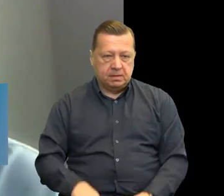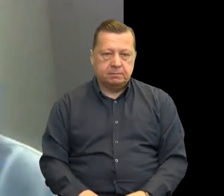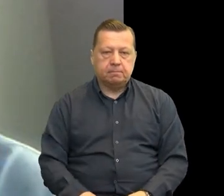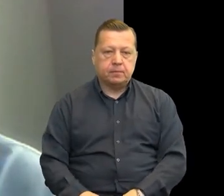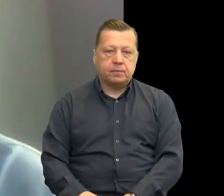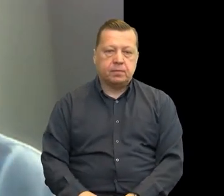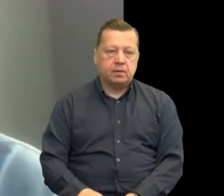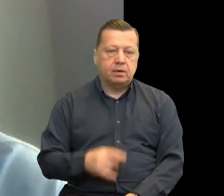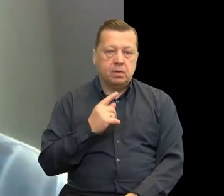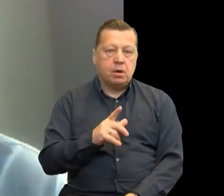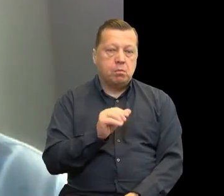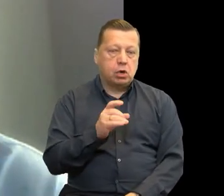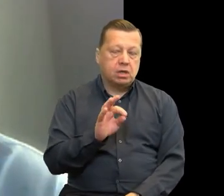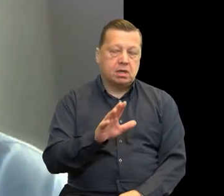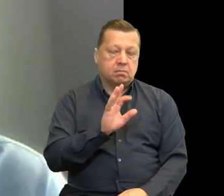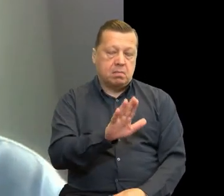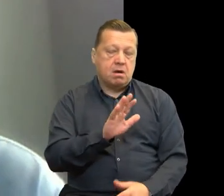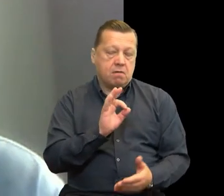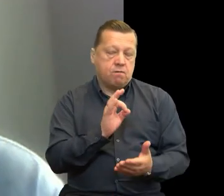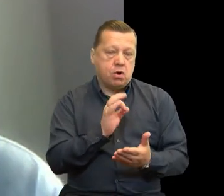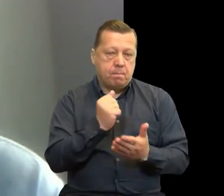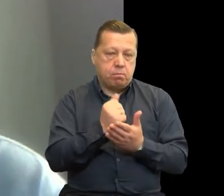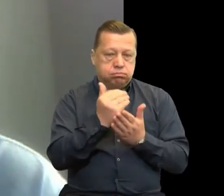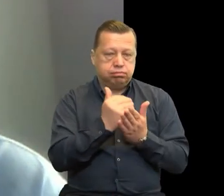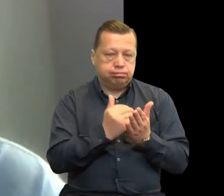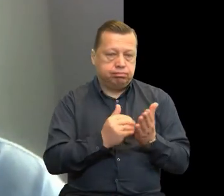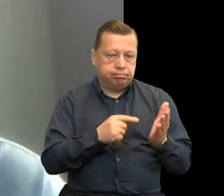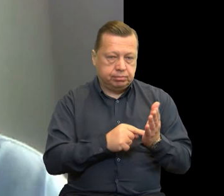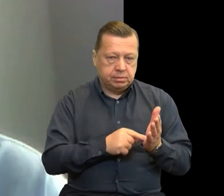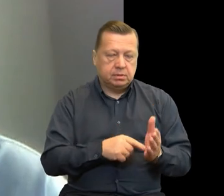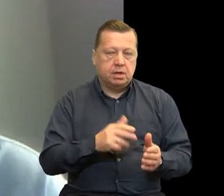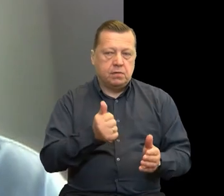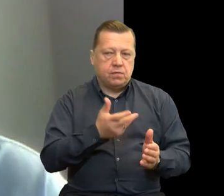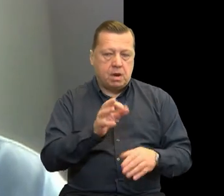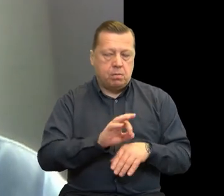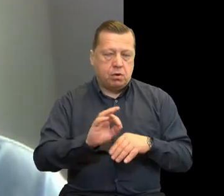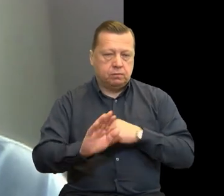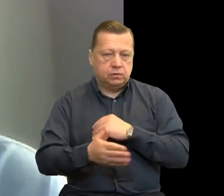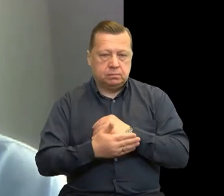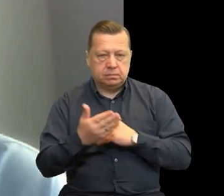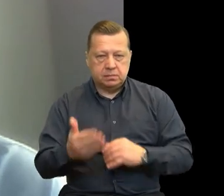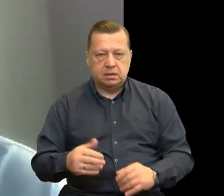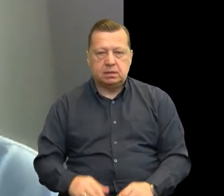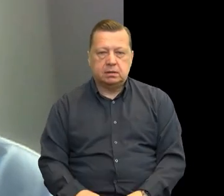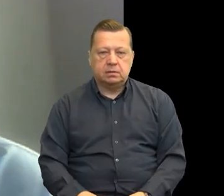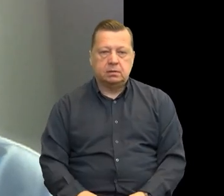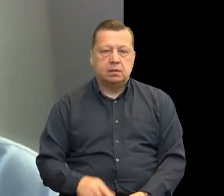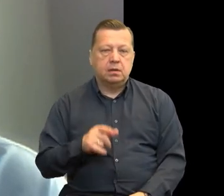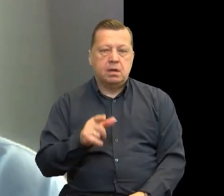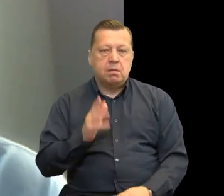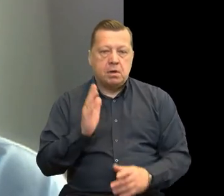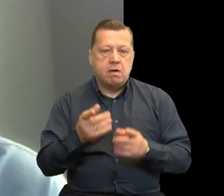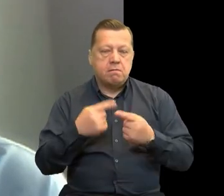troszeczkę rządzi swoimi prawami i między innymi wspiera platformy projektów. Ten nabor zostanie uruchomiony dopiero kiedy